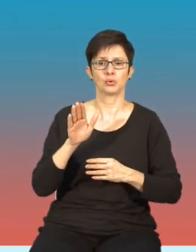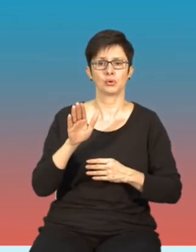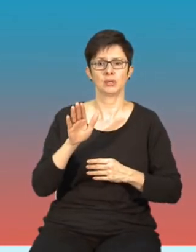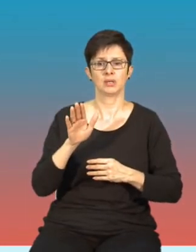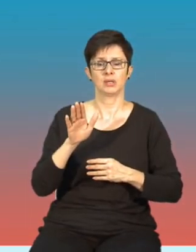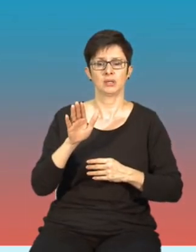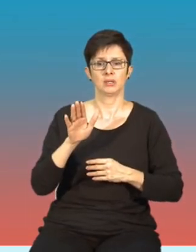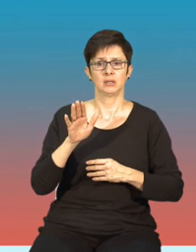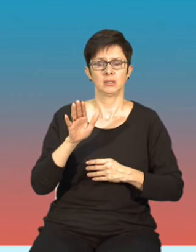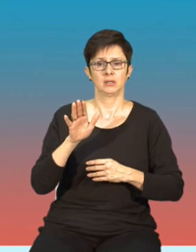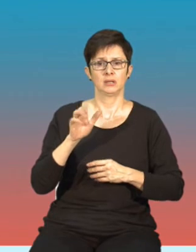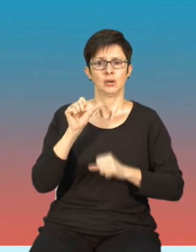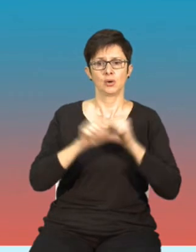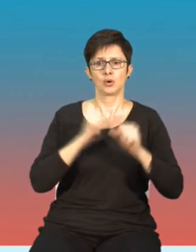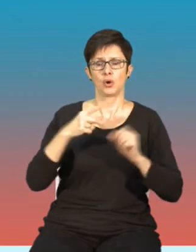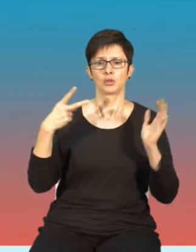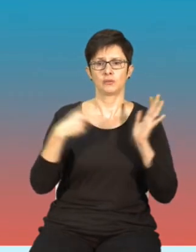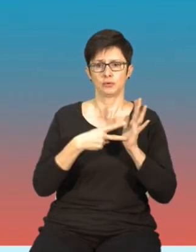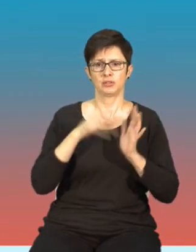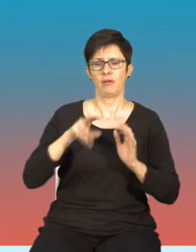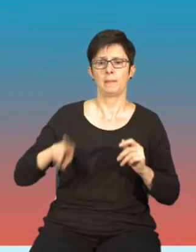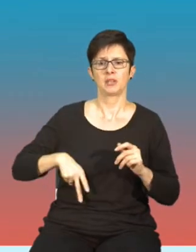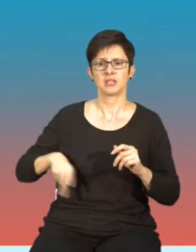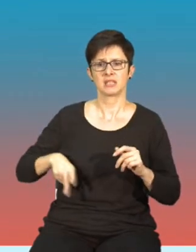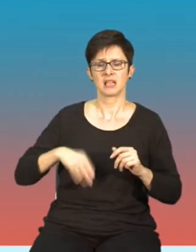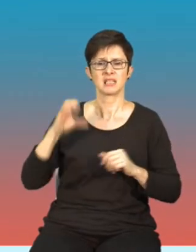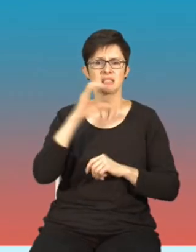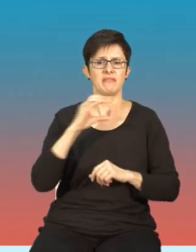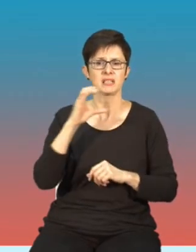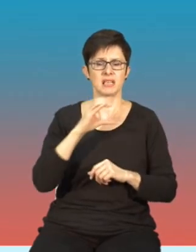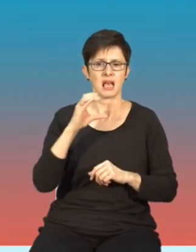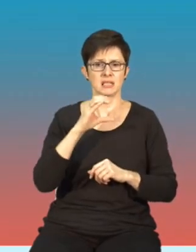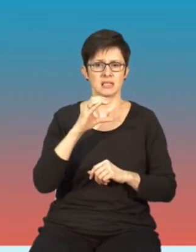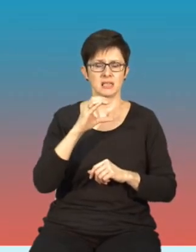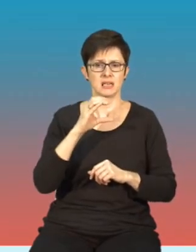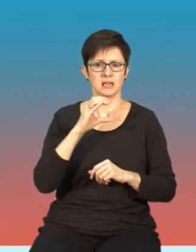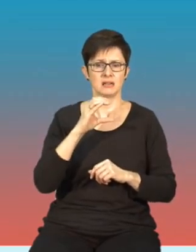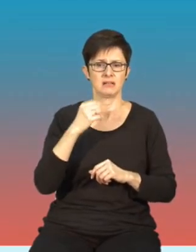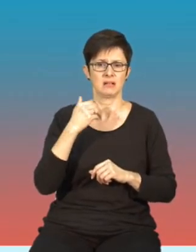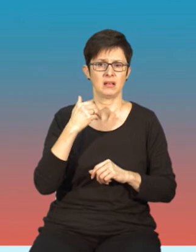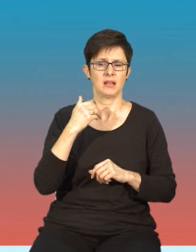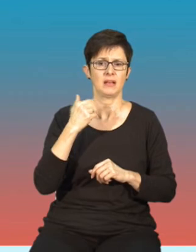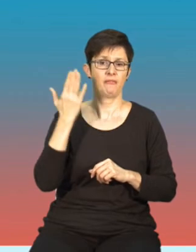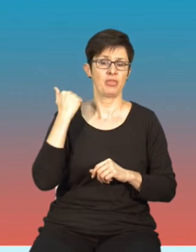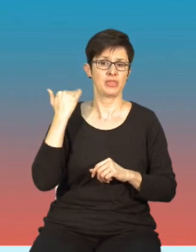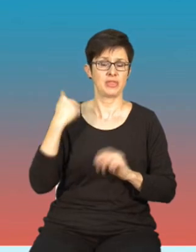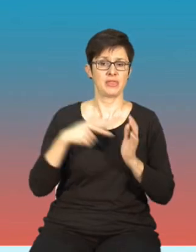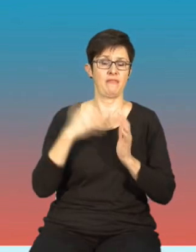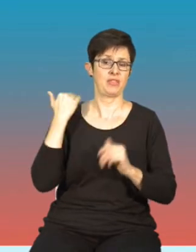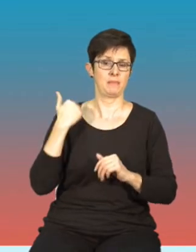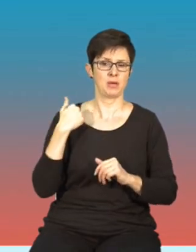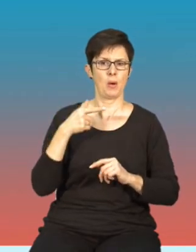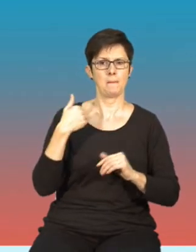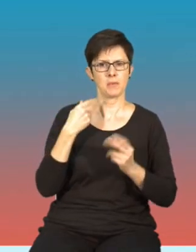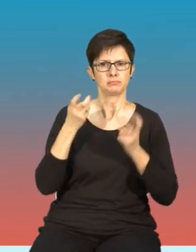w 20. roku w Ministerstwie Cyfryzacji, jeszcze wtedy istniejącym, pojawił się